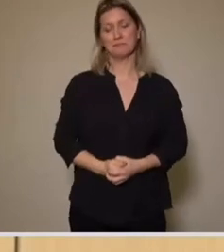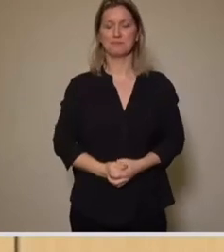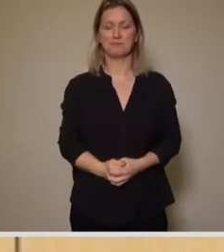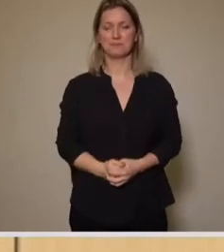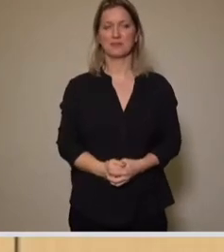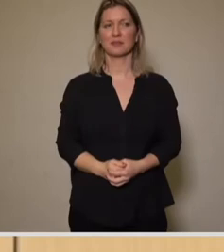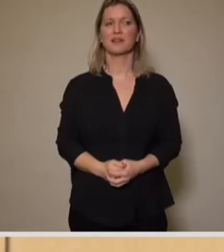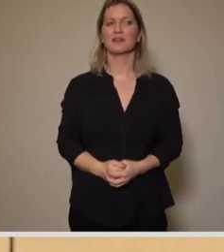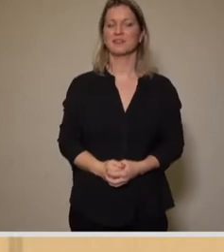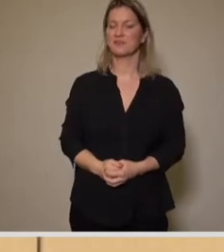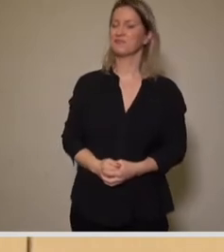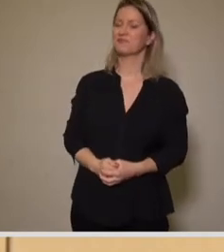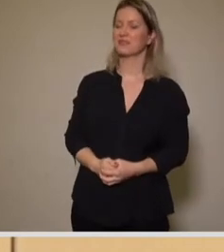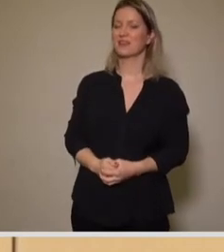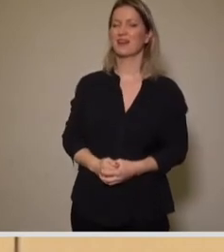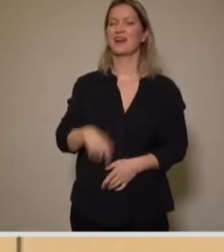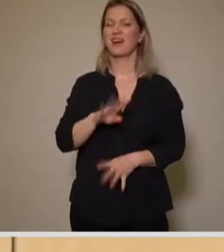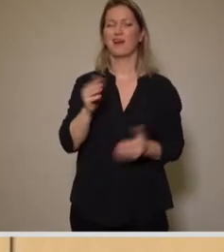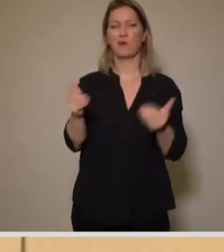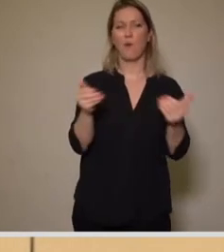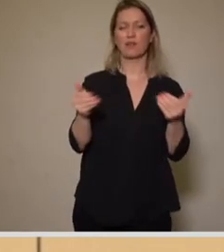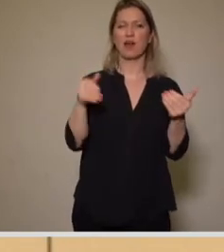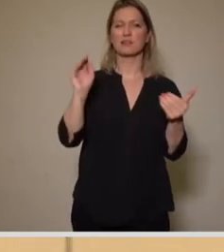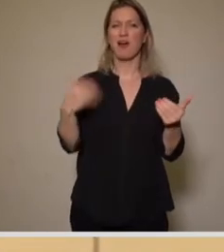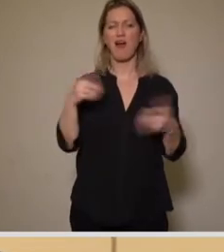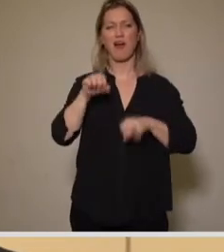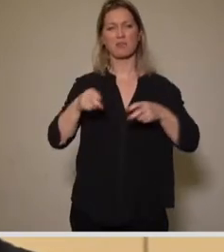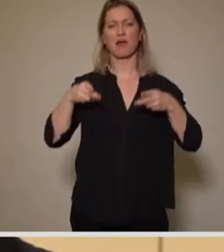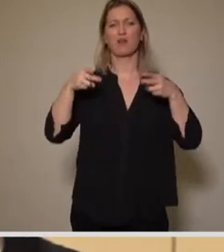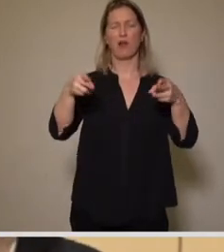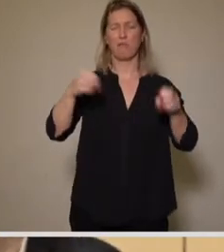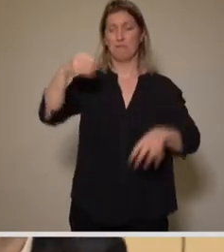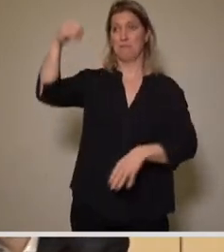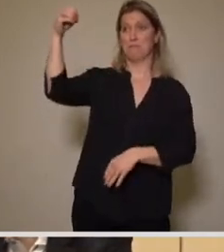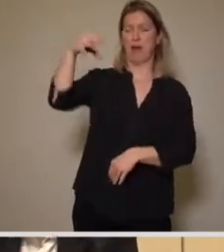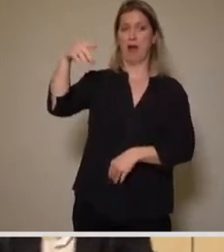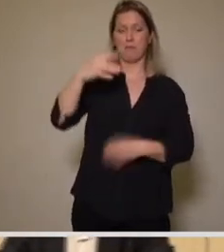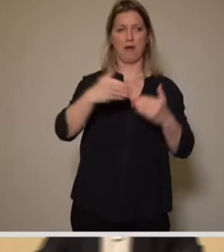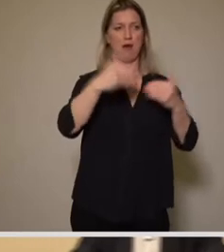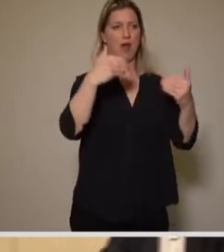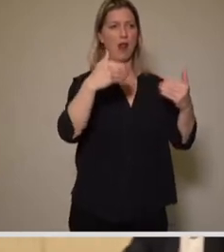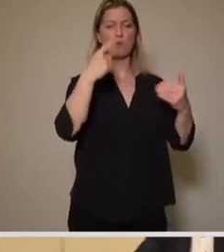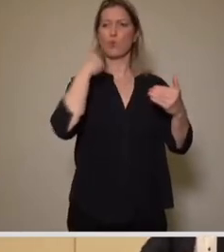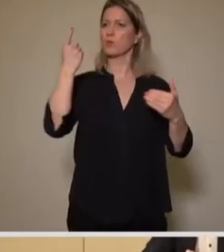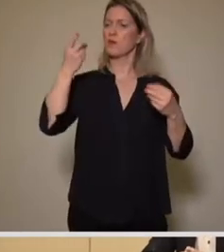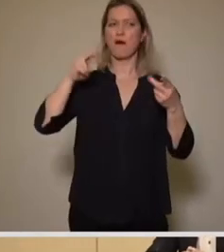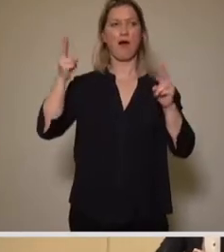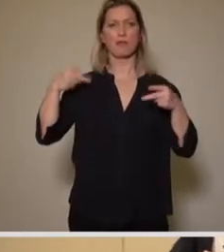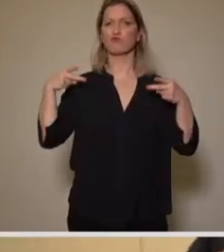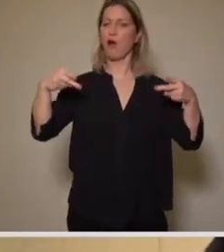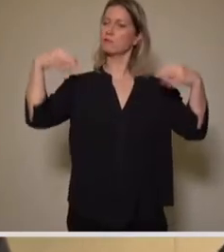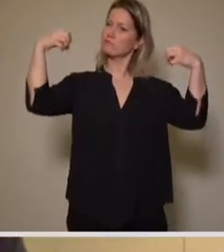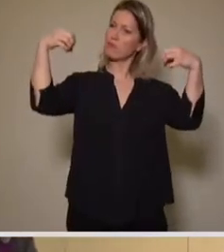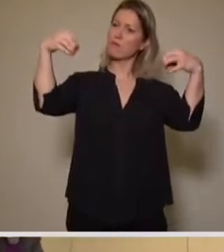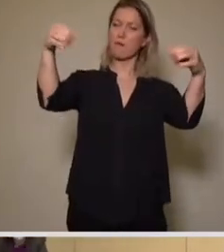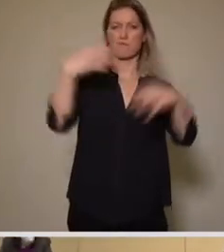Ah, das ist also der Kontrast zwischen dem grellen Licht an der Radeberger Straße 51 und der warmen Straßenbeleuchtung war bisher sehr schön.